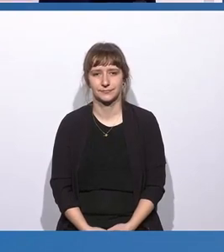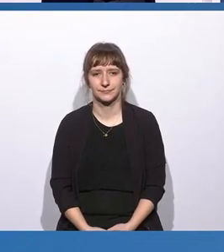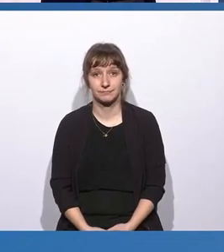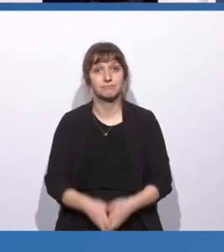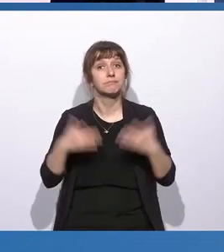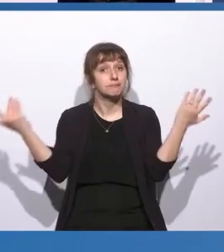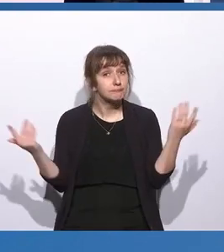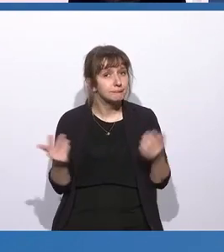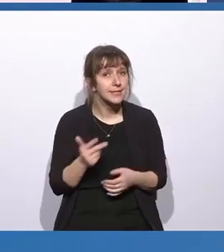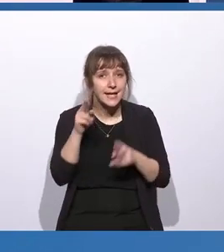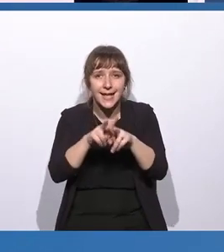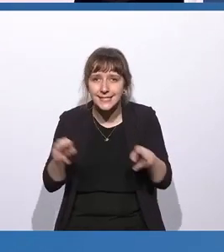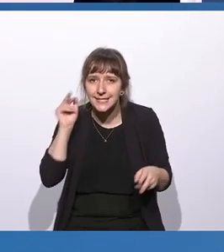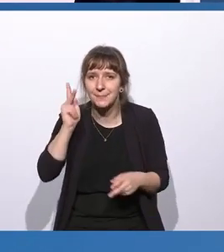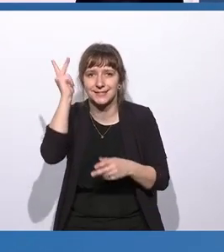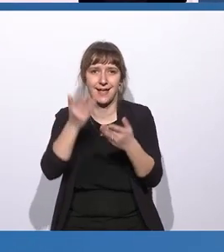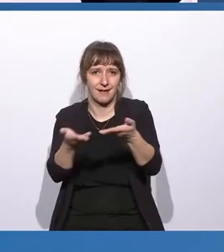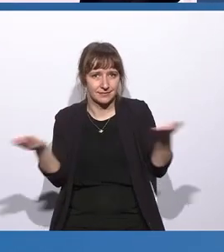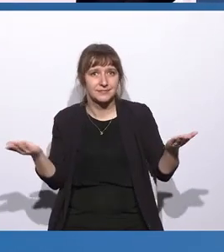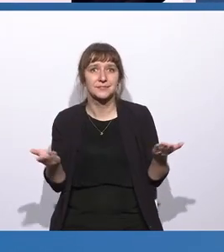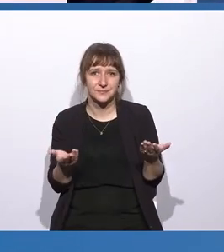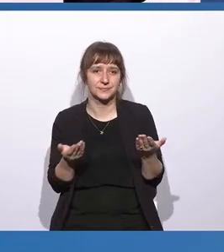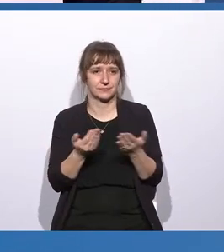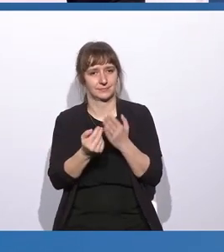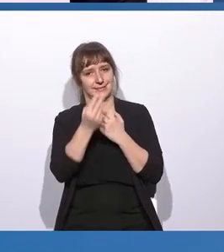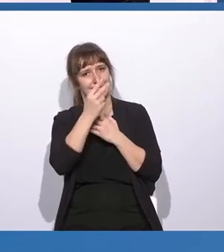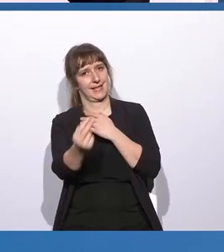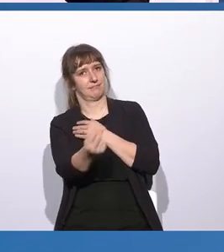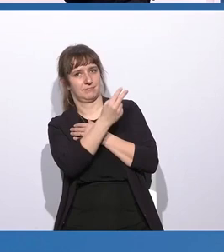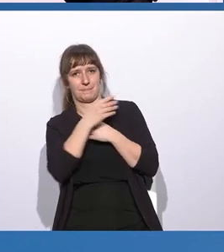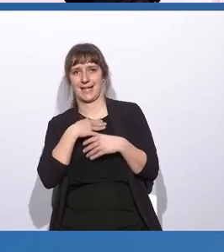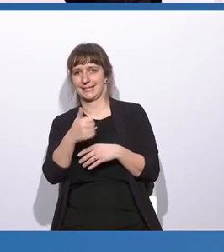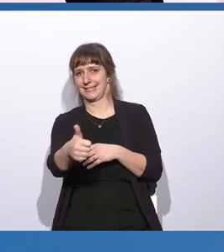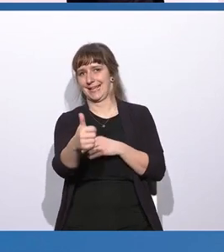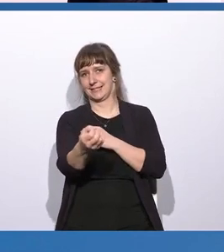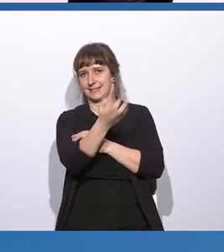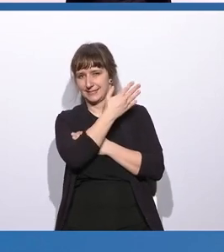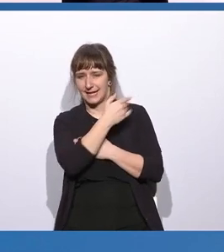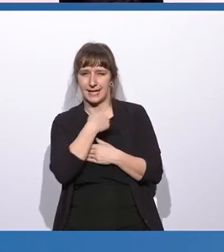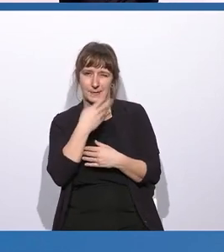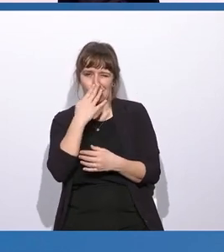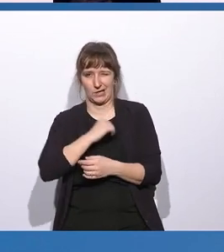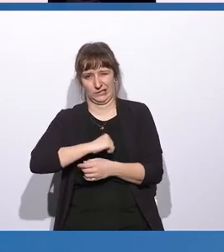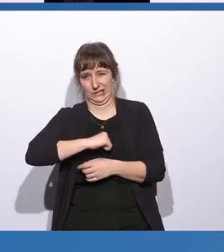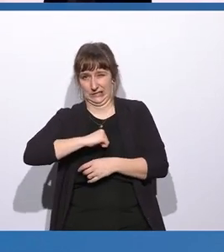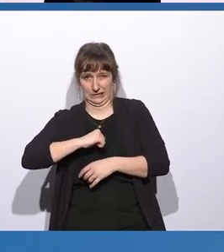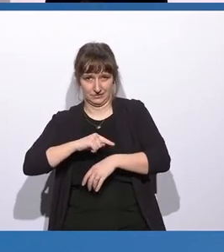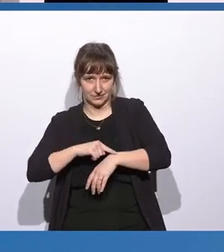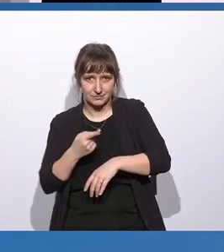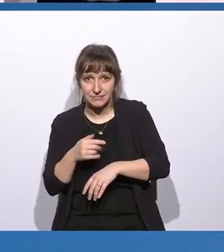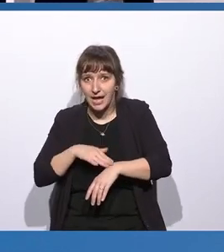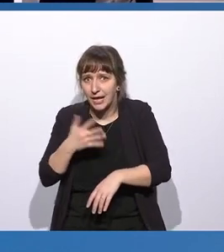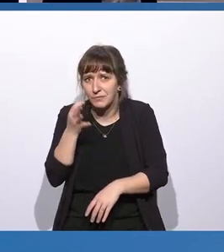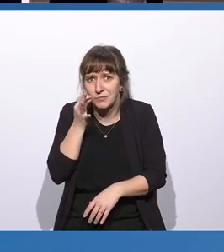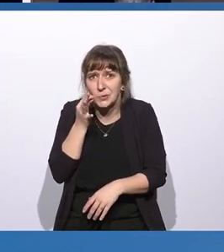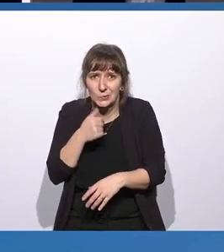Ja, sehr geehrte Damen und Herren, Sie sehen hier meine These. Ich halte es mal ein bisschen kürzer, sonst sind die fünf Minuten, mir gegeben wurden,